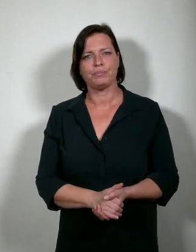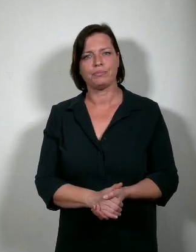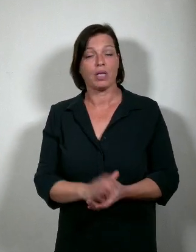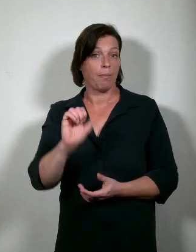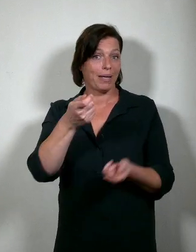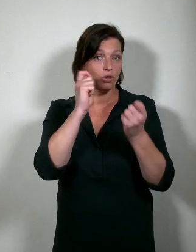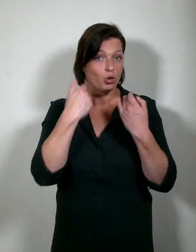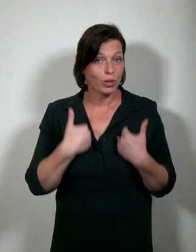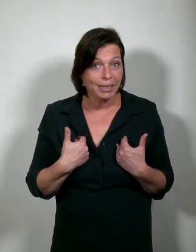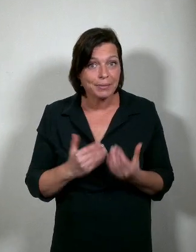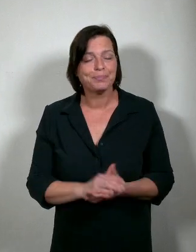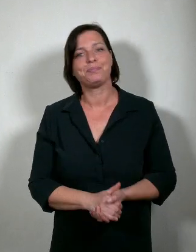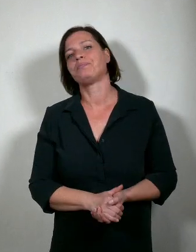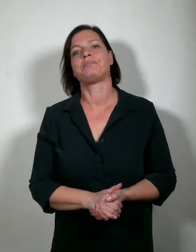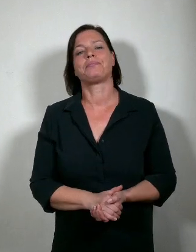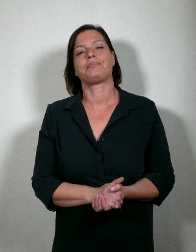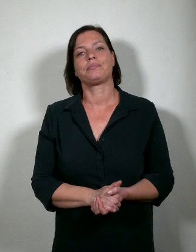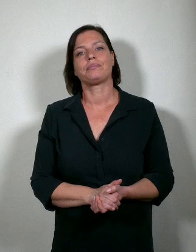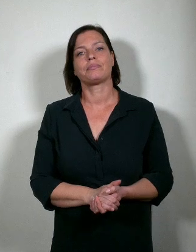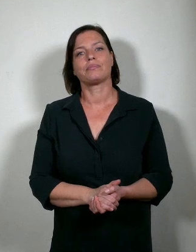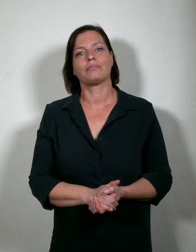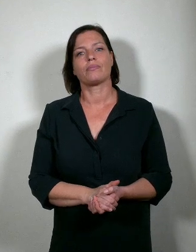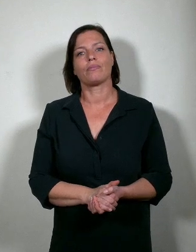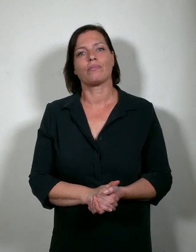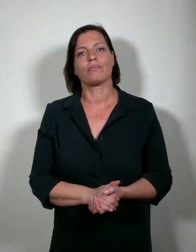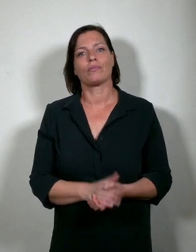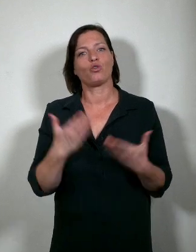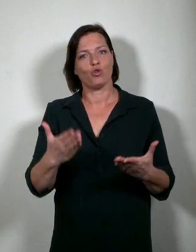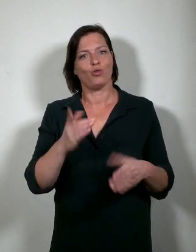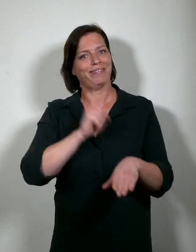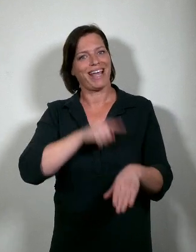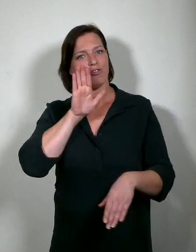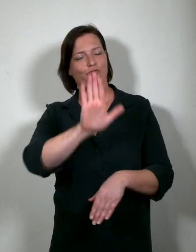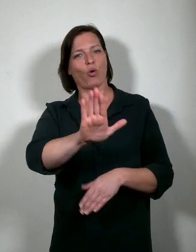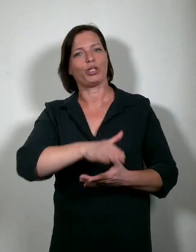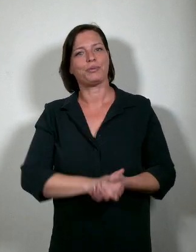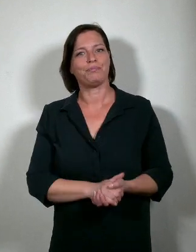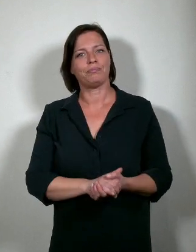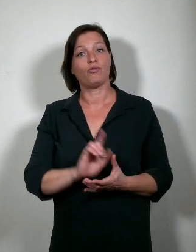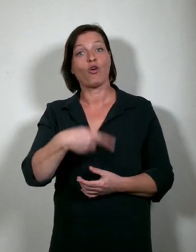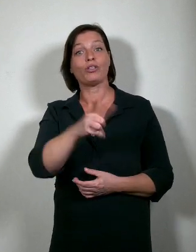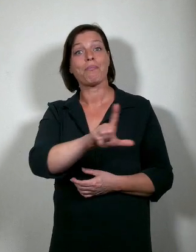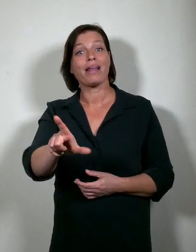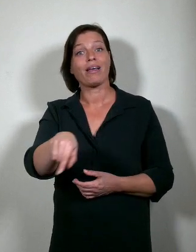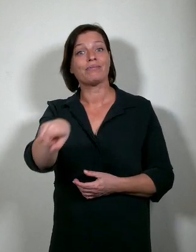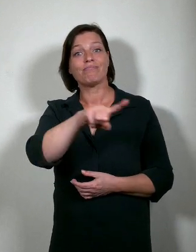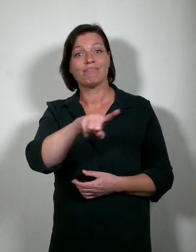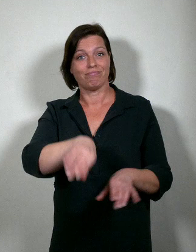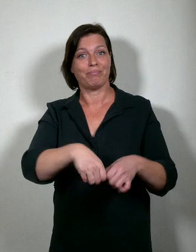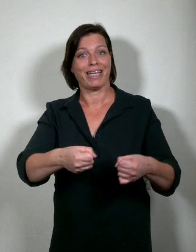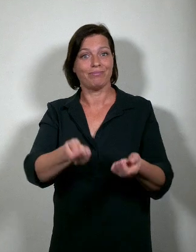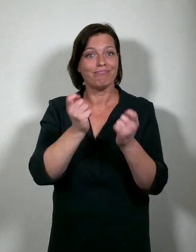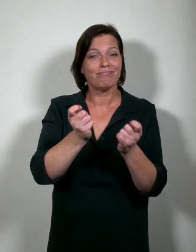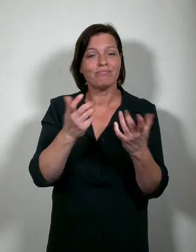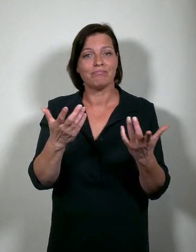Beste studenten, dit is jullie tijd. Komende maandag gaan jullie aan de slag.